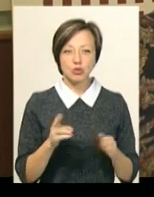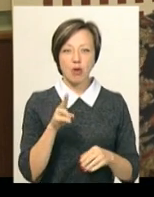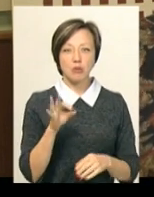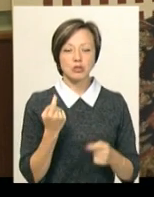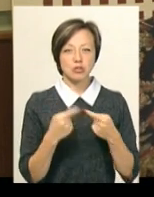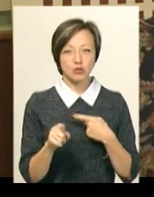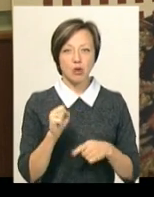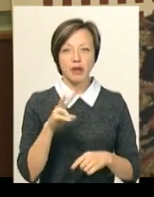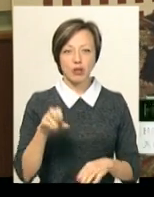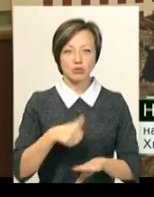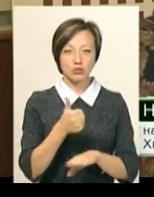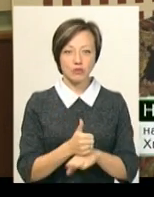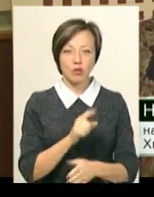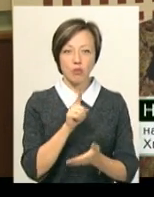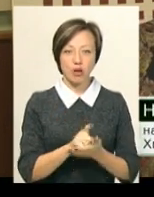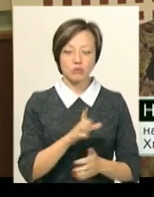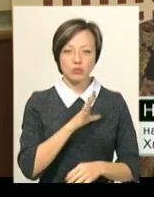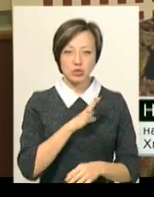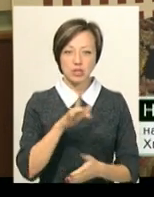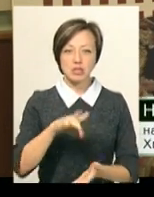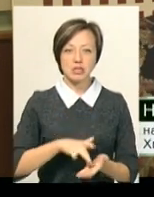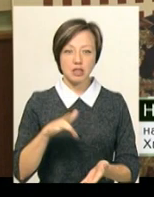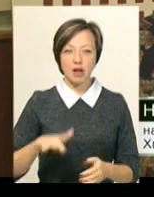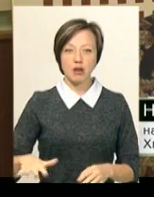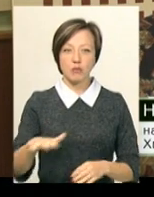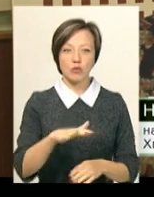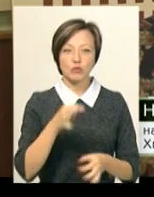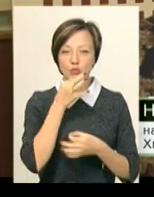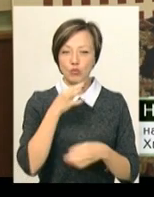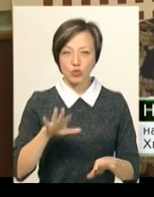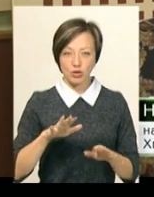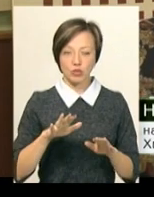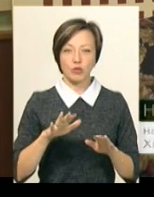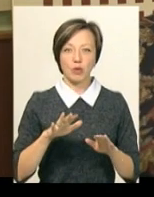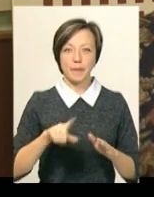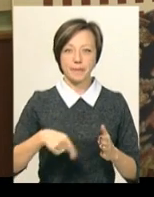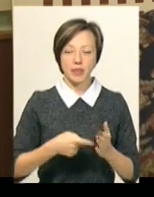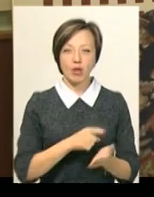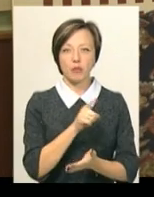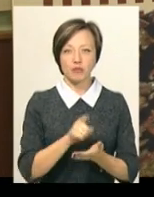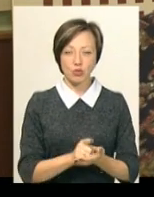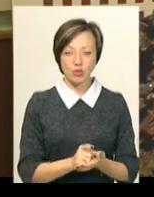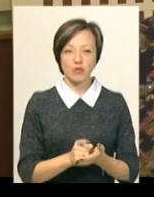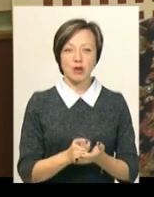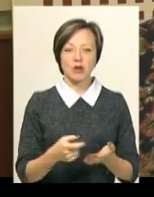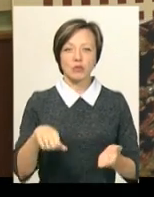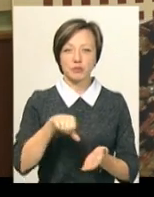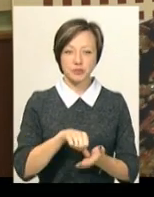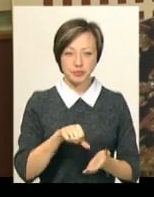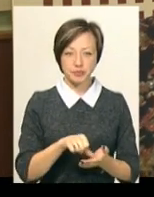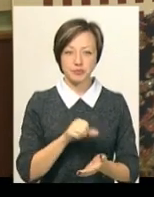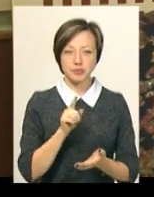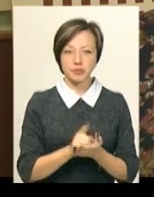-іншому, але основне, що має бути, має бути центральна площа будь-якого населеного пункту. Обов'язково мають приймати участь